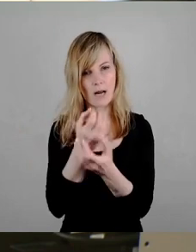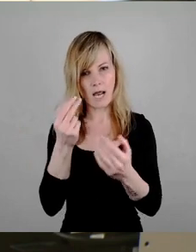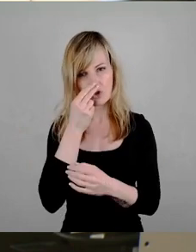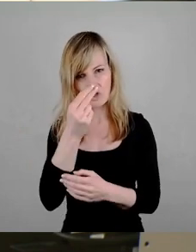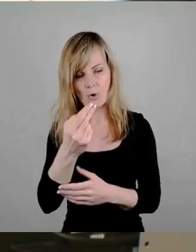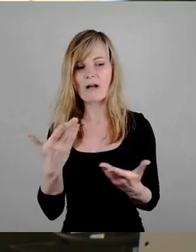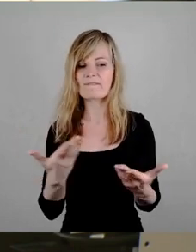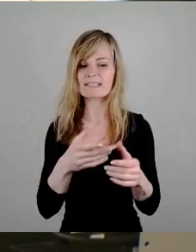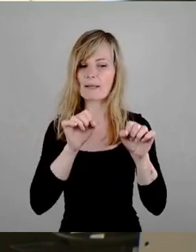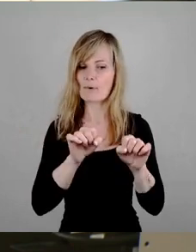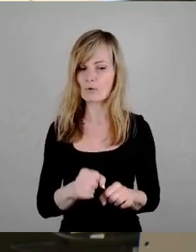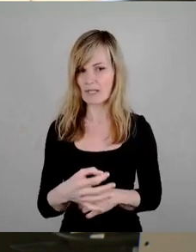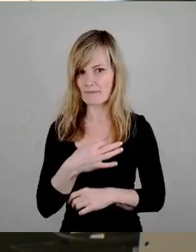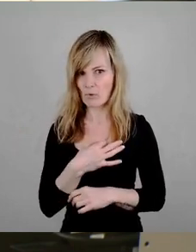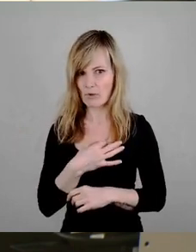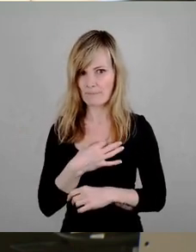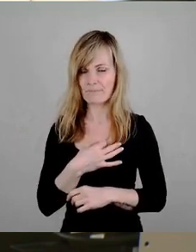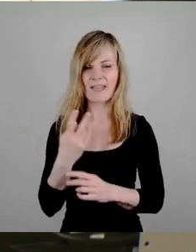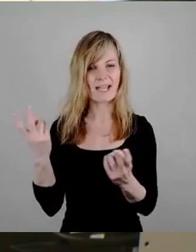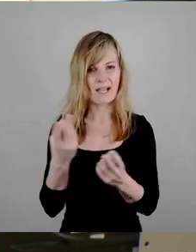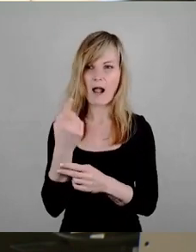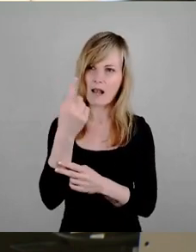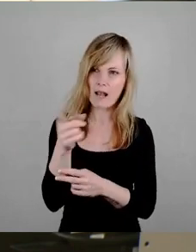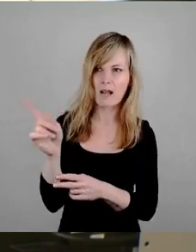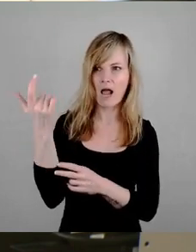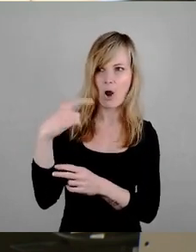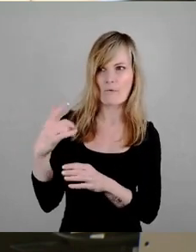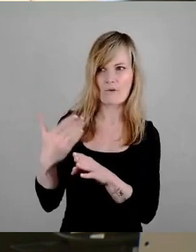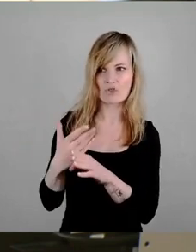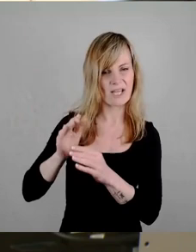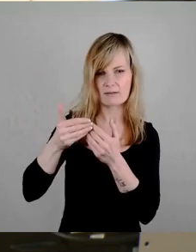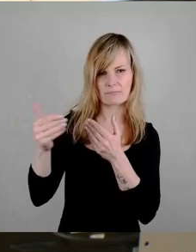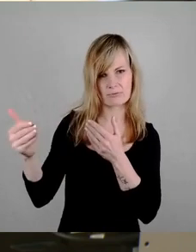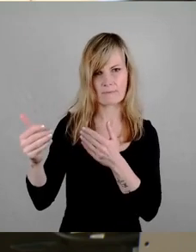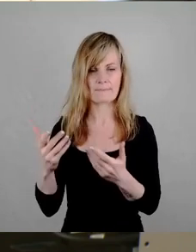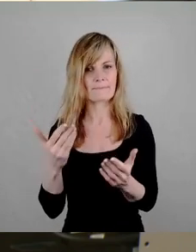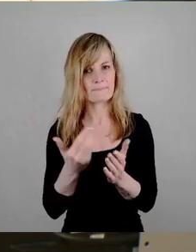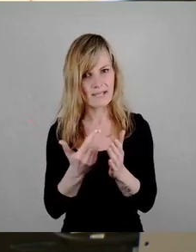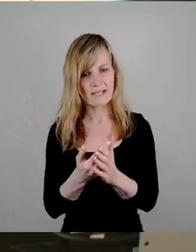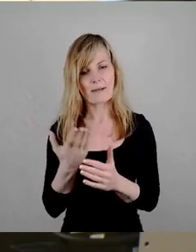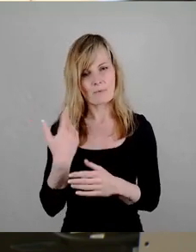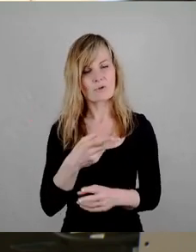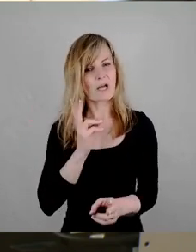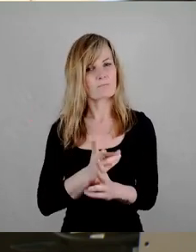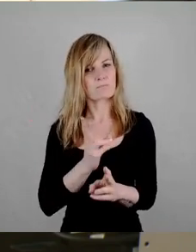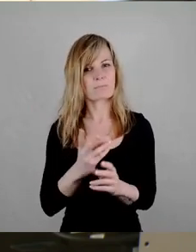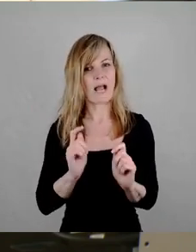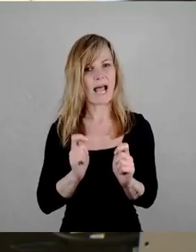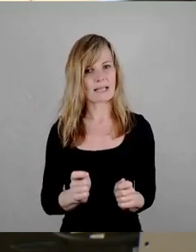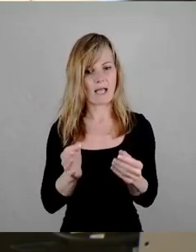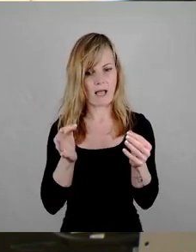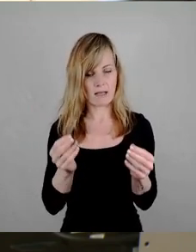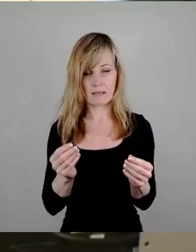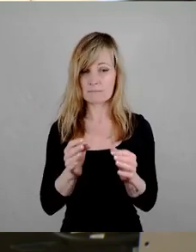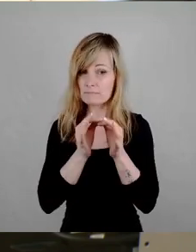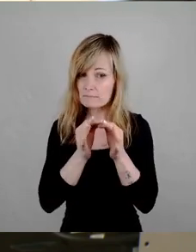Unabhängig, was andere über uns entscheiden Und da waren wir in unserem Ursprungsantrag sehr konkret Auf Grundlage der Dinge, die wir